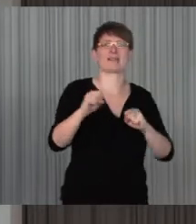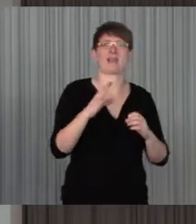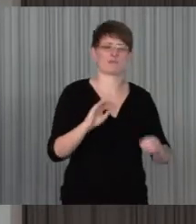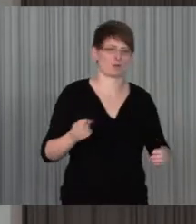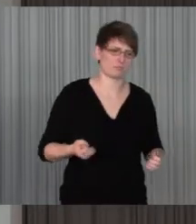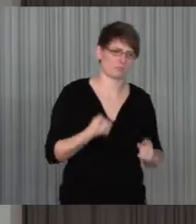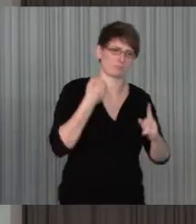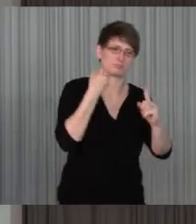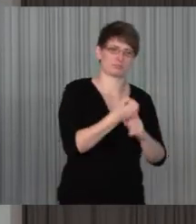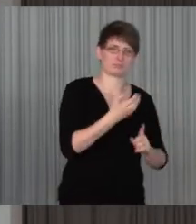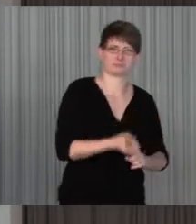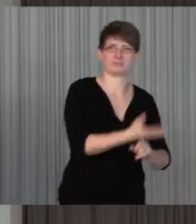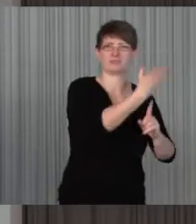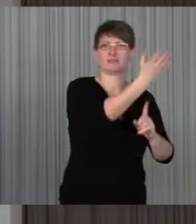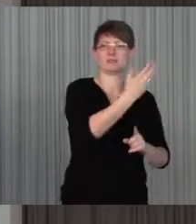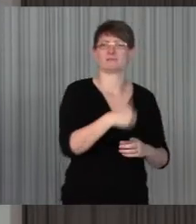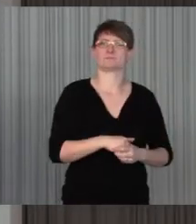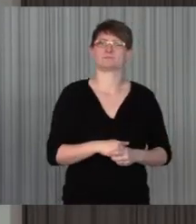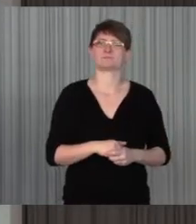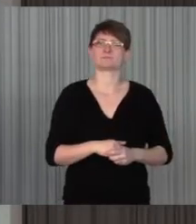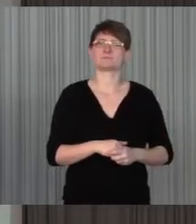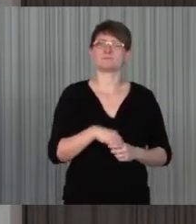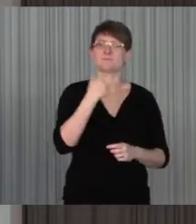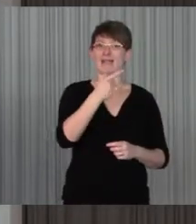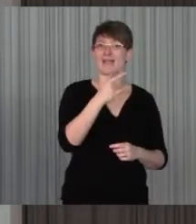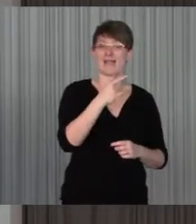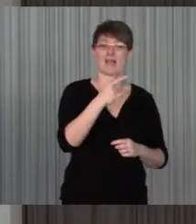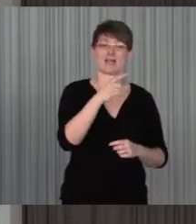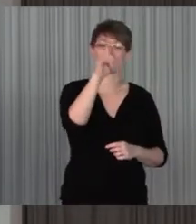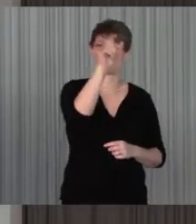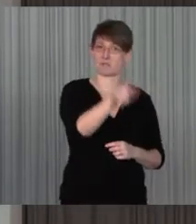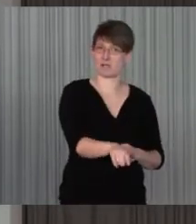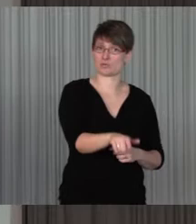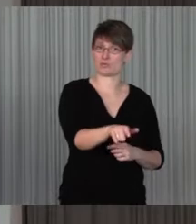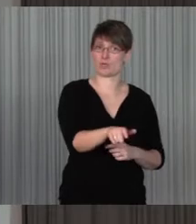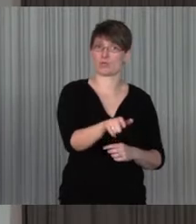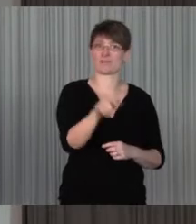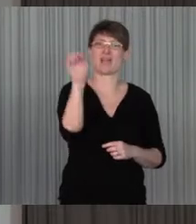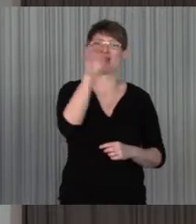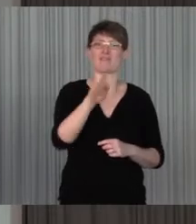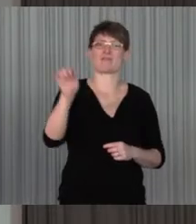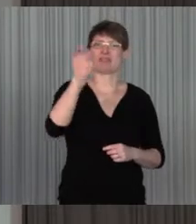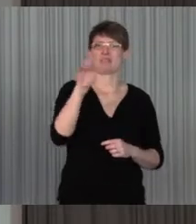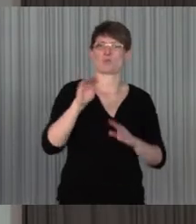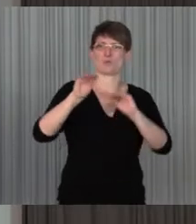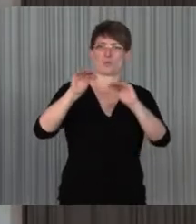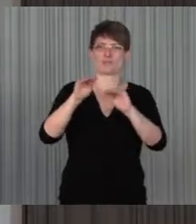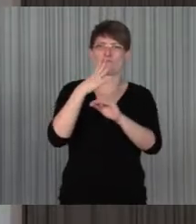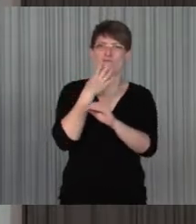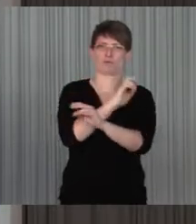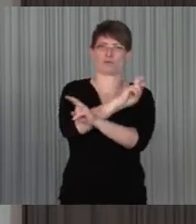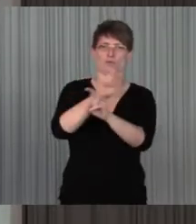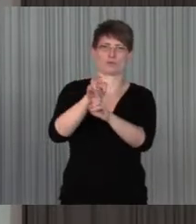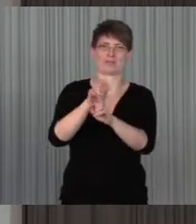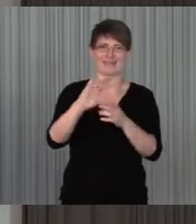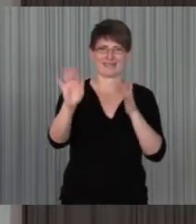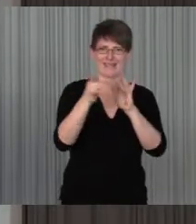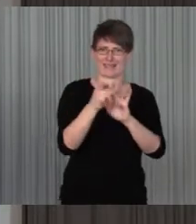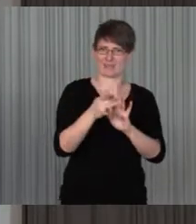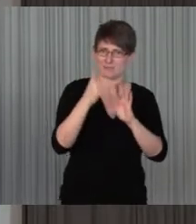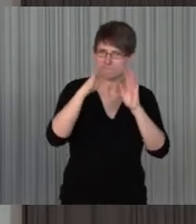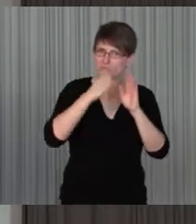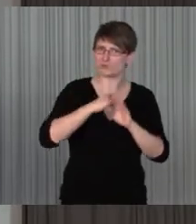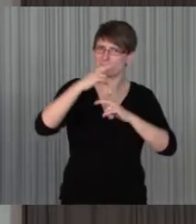eine Klienten hat zum Beispiel jetzt angefangen einen Alphabetisierungskurs zu besuchen, weil sie auch im Interesse hat, die Möglichkeit des Internets noch mehr